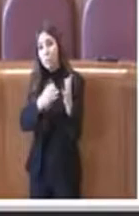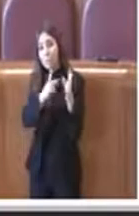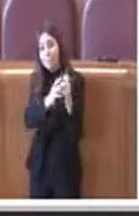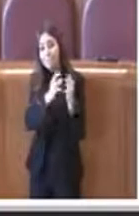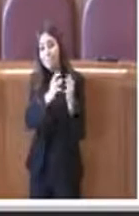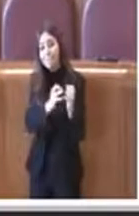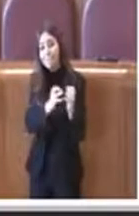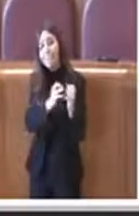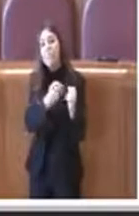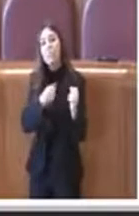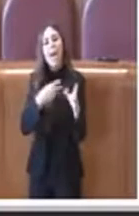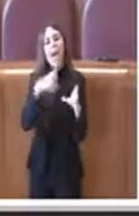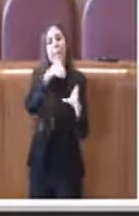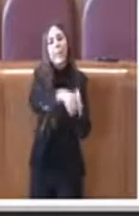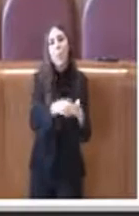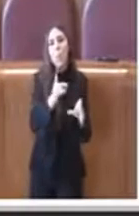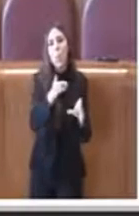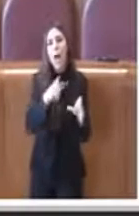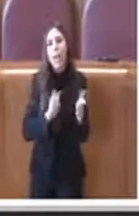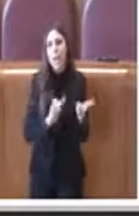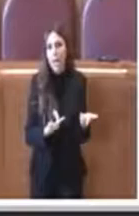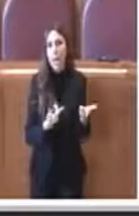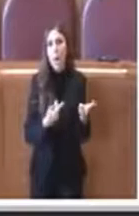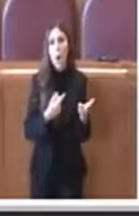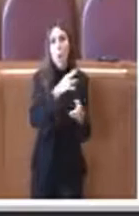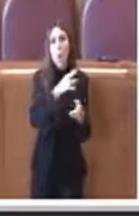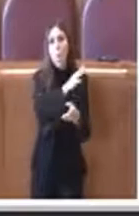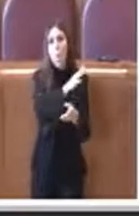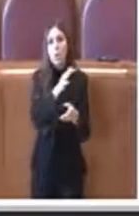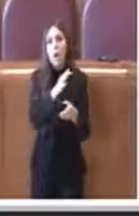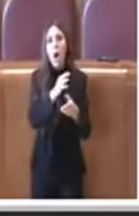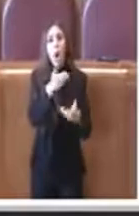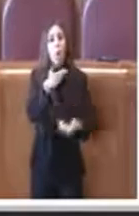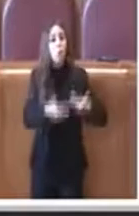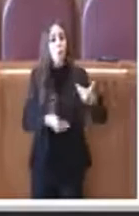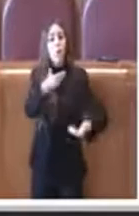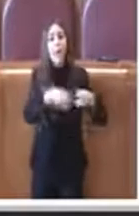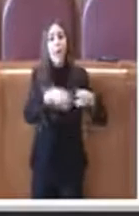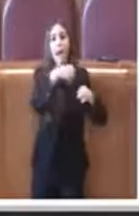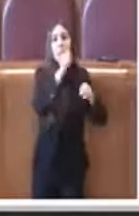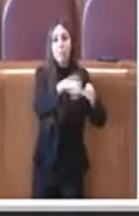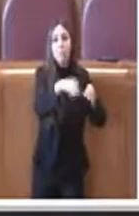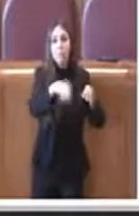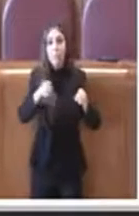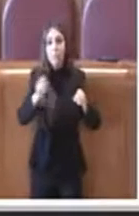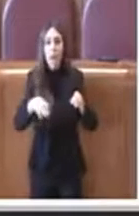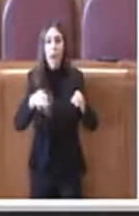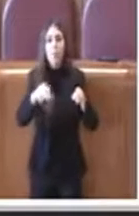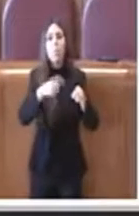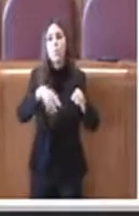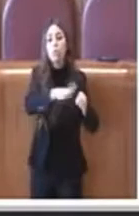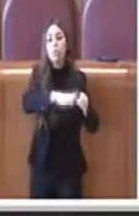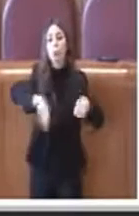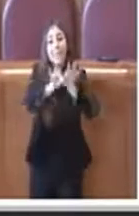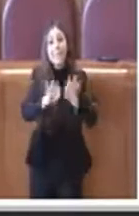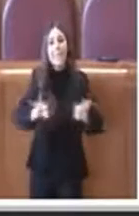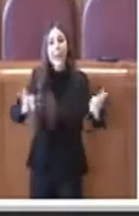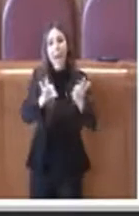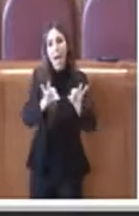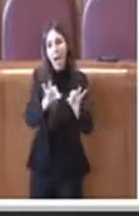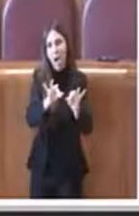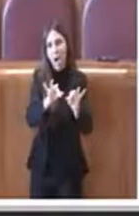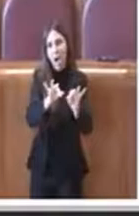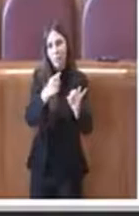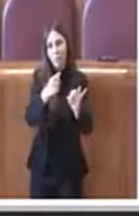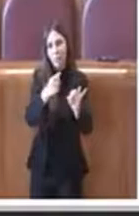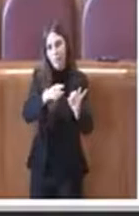poter andare a trattare 200.000 tonnellate di rifiuti al salario un posto che era